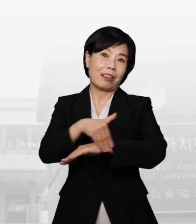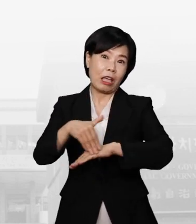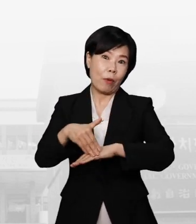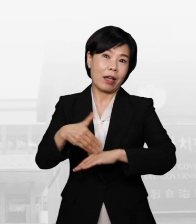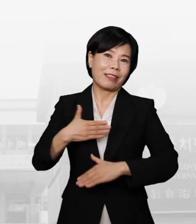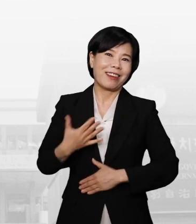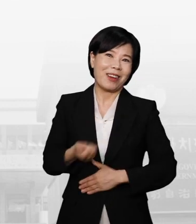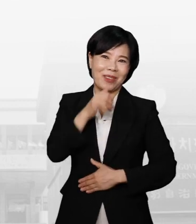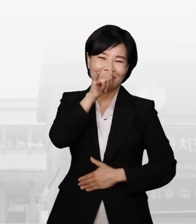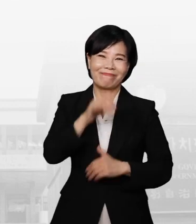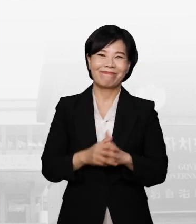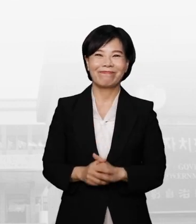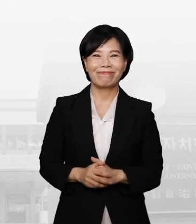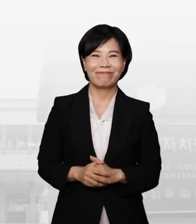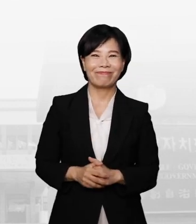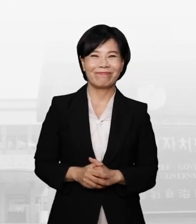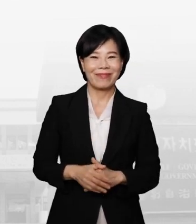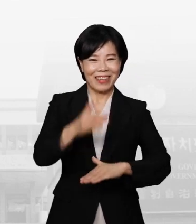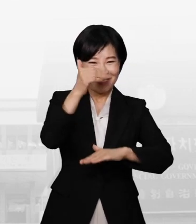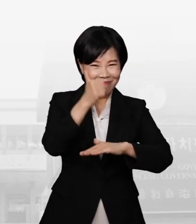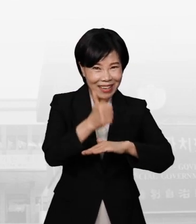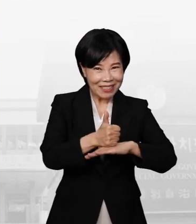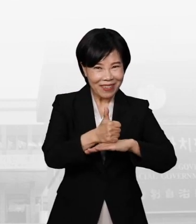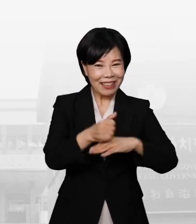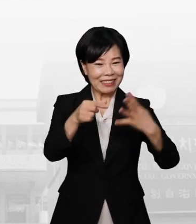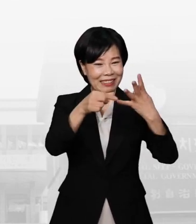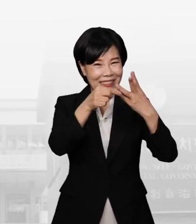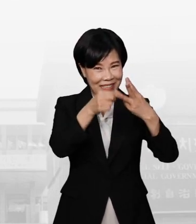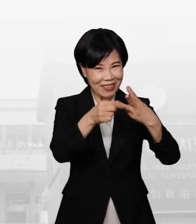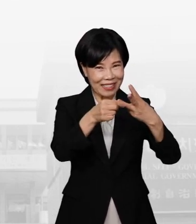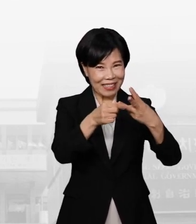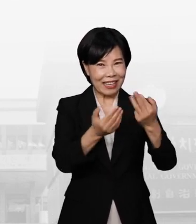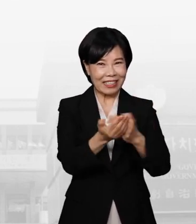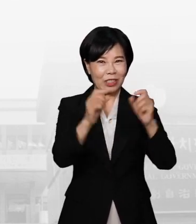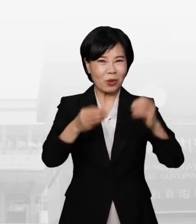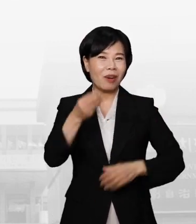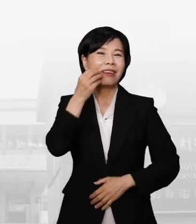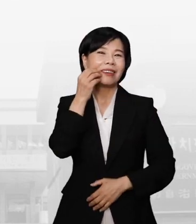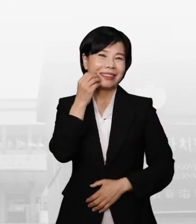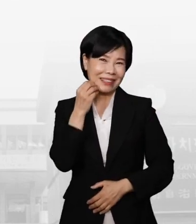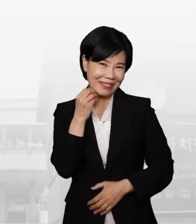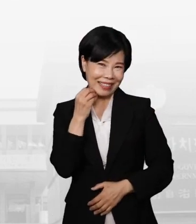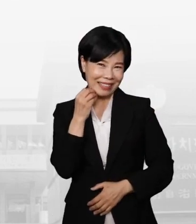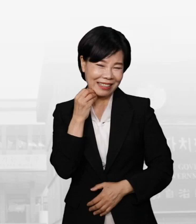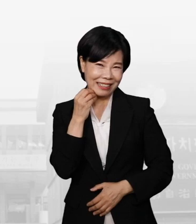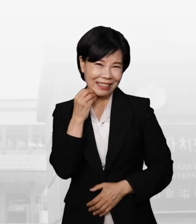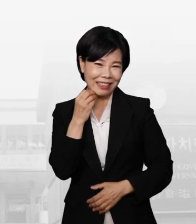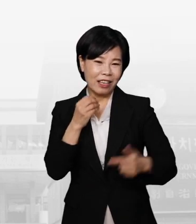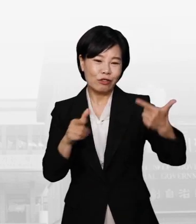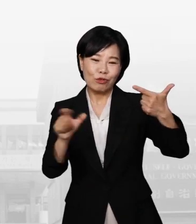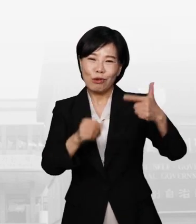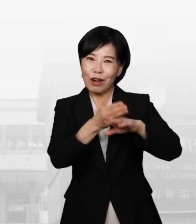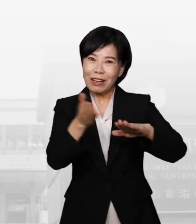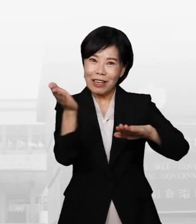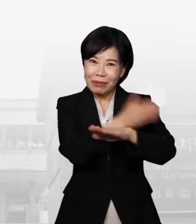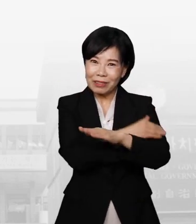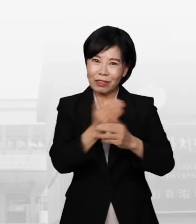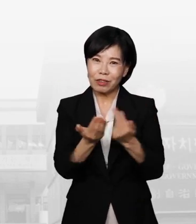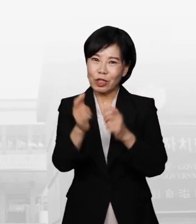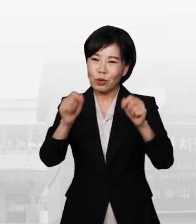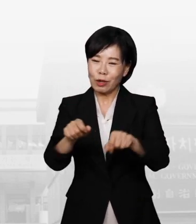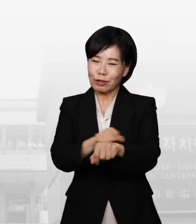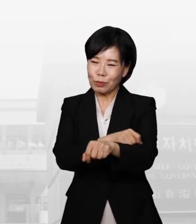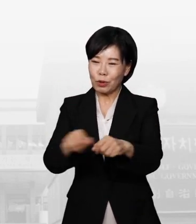계획을 하고 있습니다. 마지막 캐시태그, 제주는 탐나입니다. 지난 6월부터